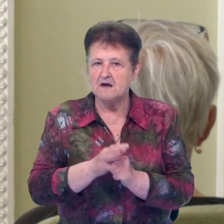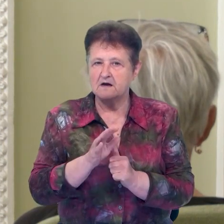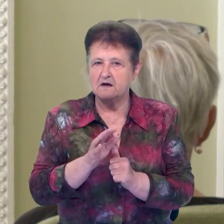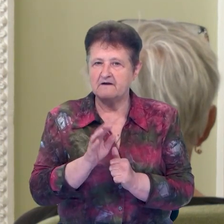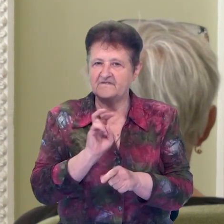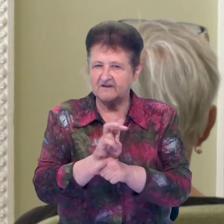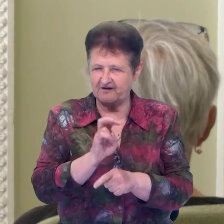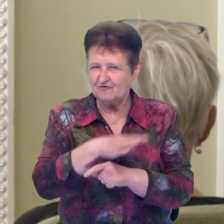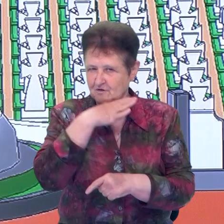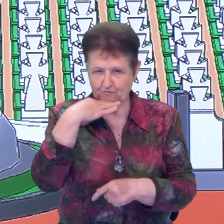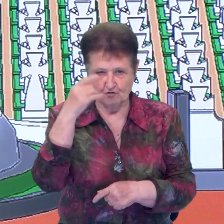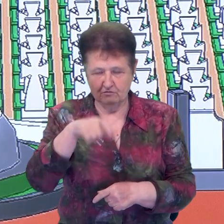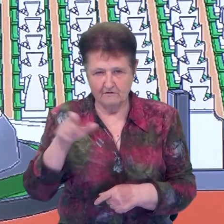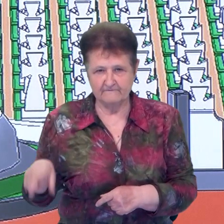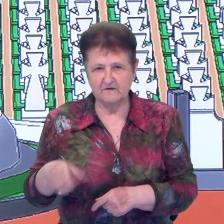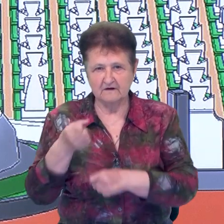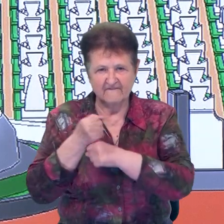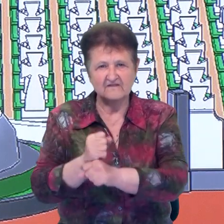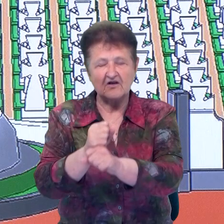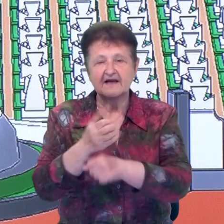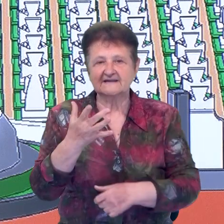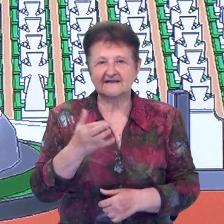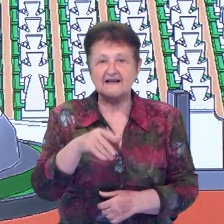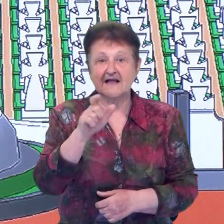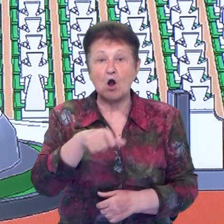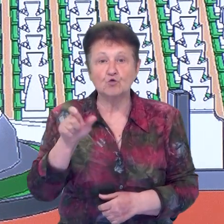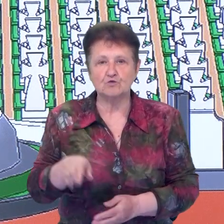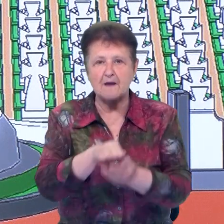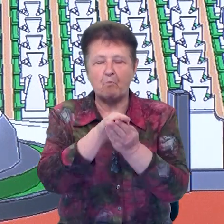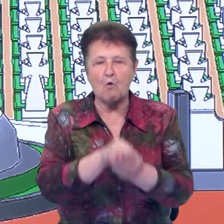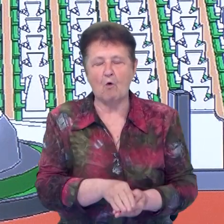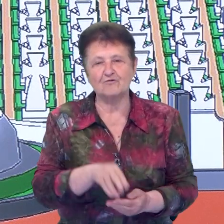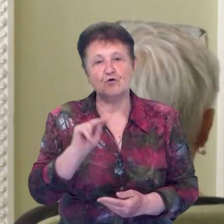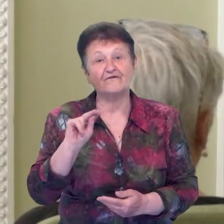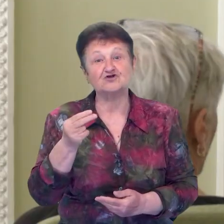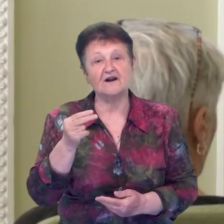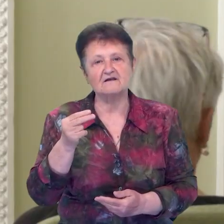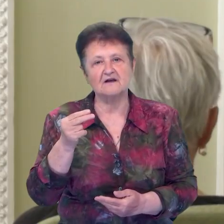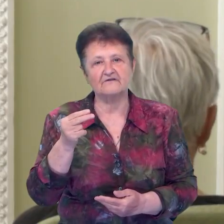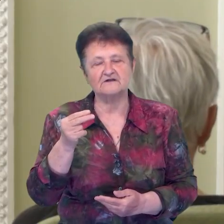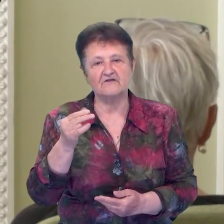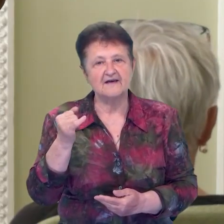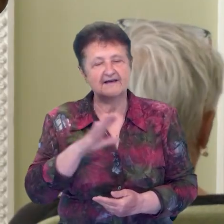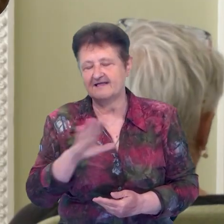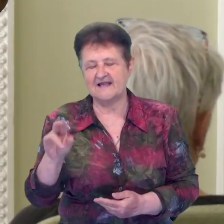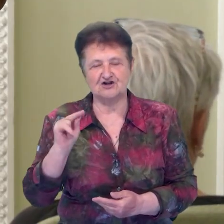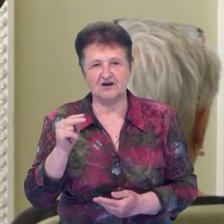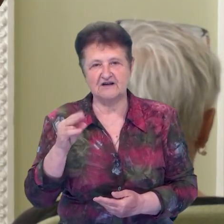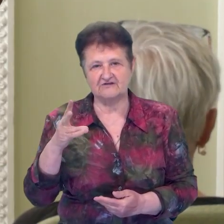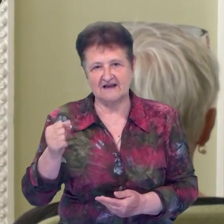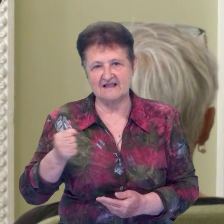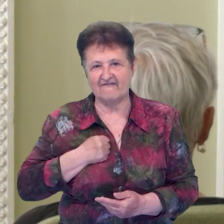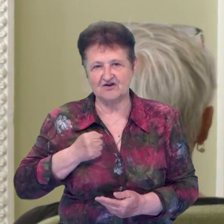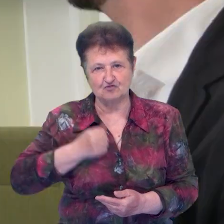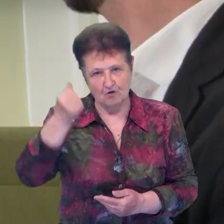разів, скільки людей поховано чернігівців і не чернігівців на військовому